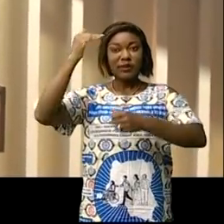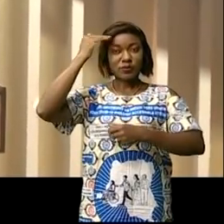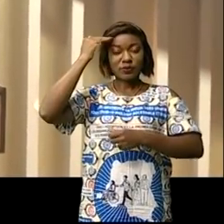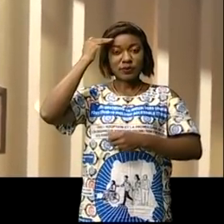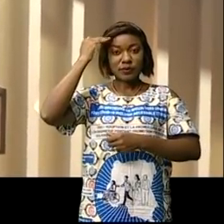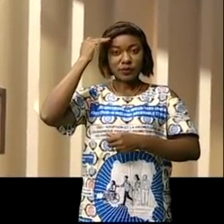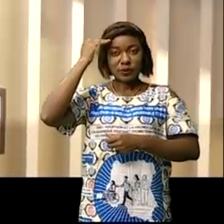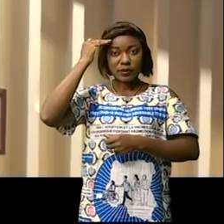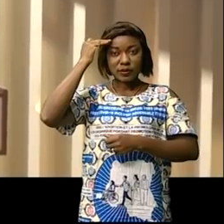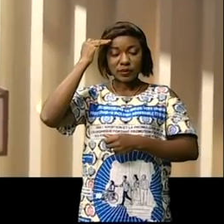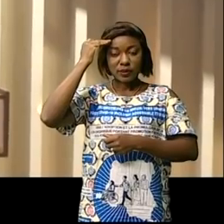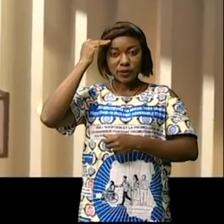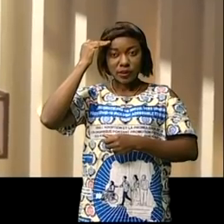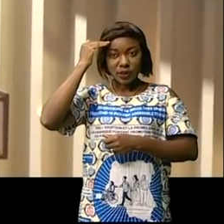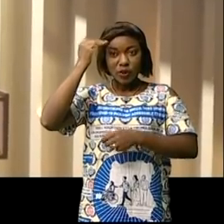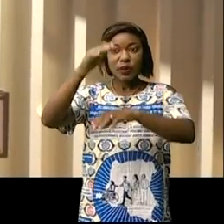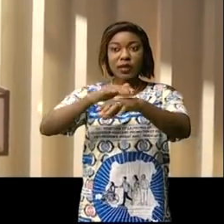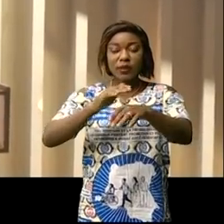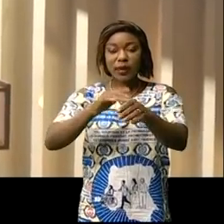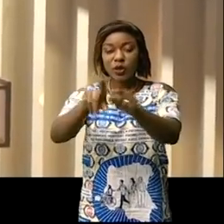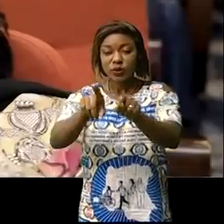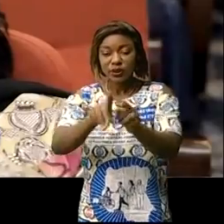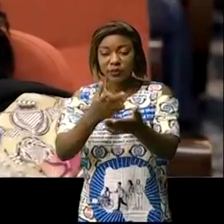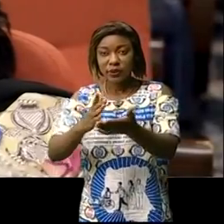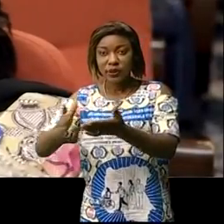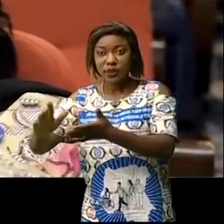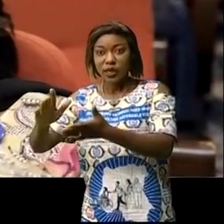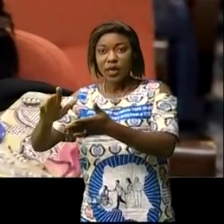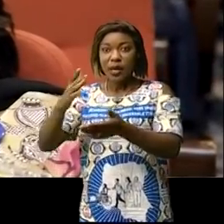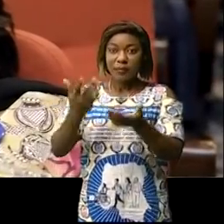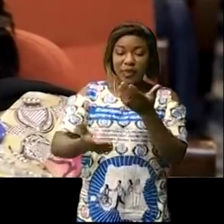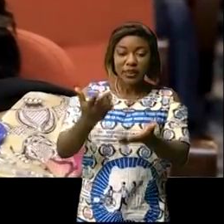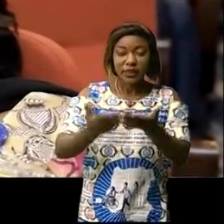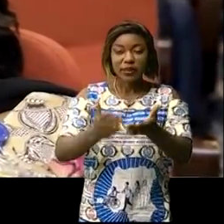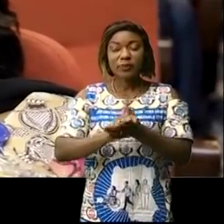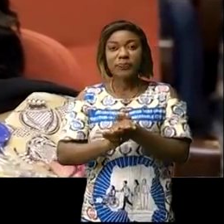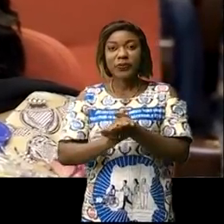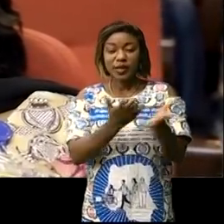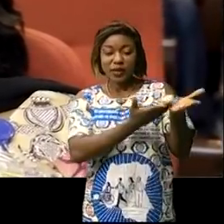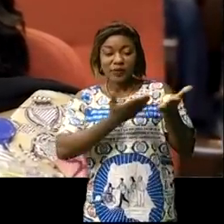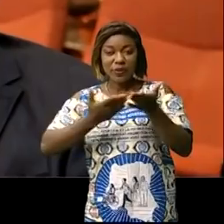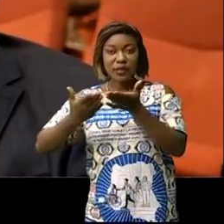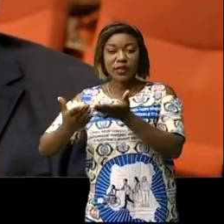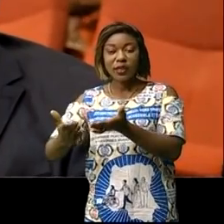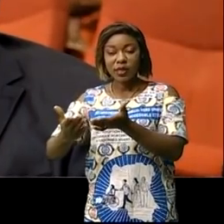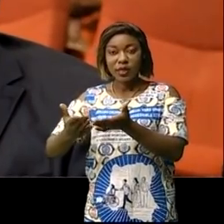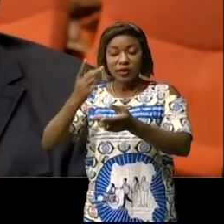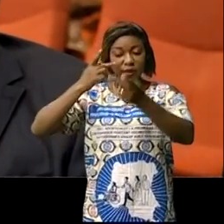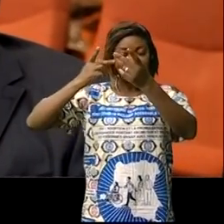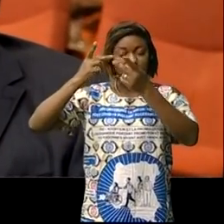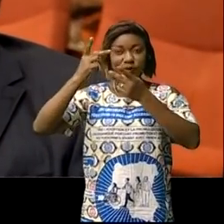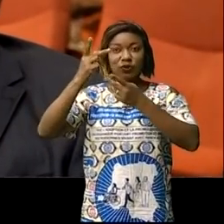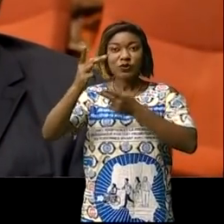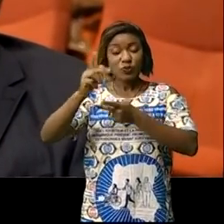communément partagée qui m'a par ailleurs amené à décliner ma vision que